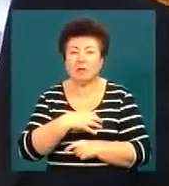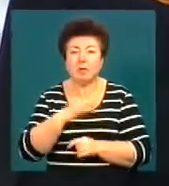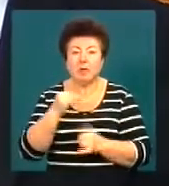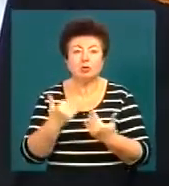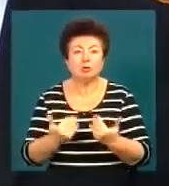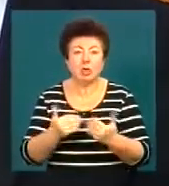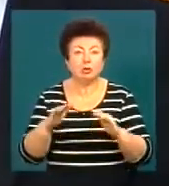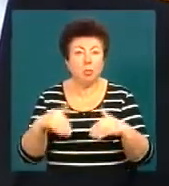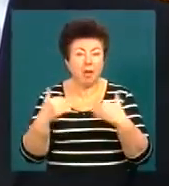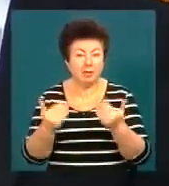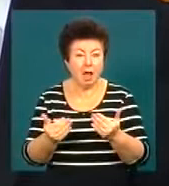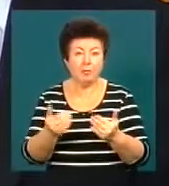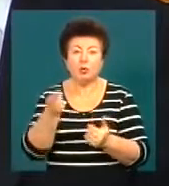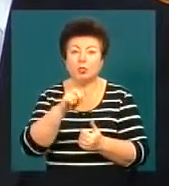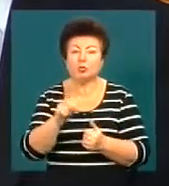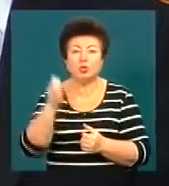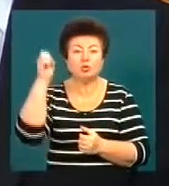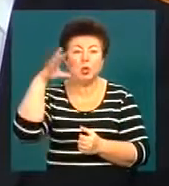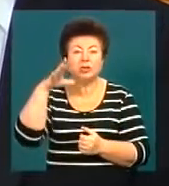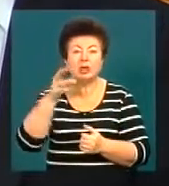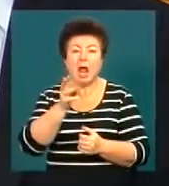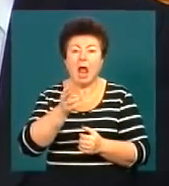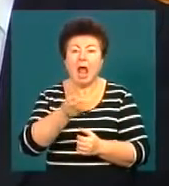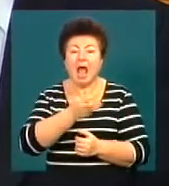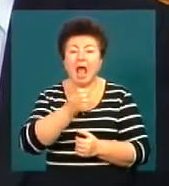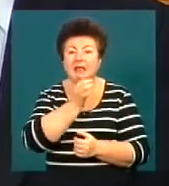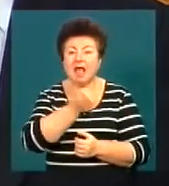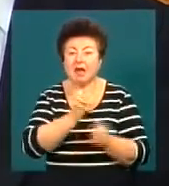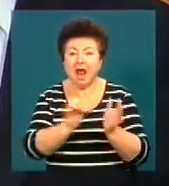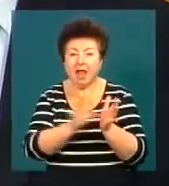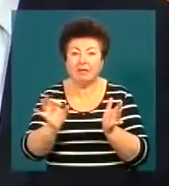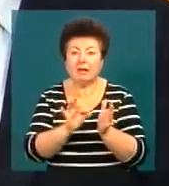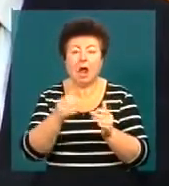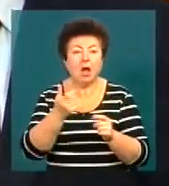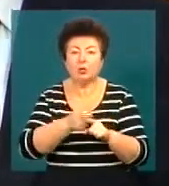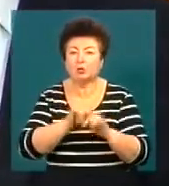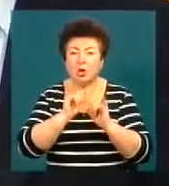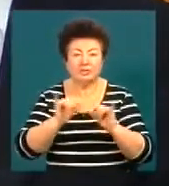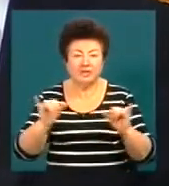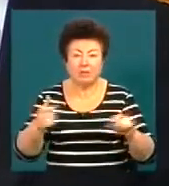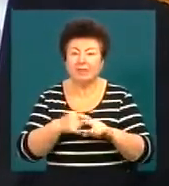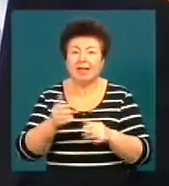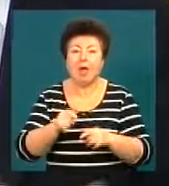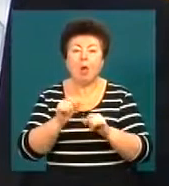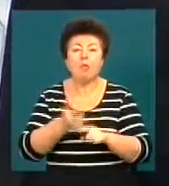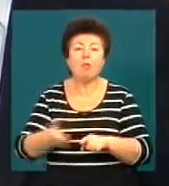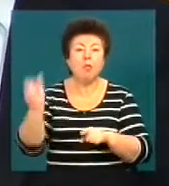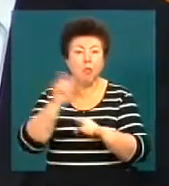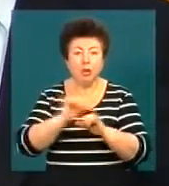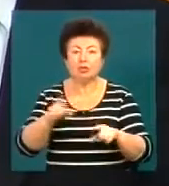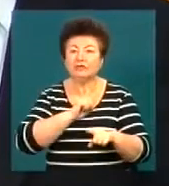на сучасному етапі, тому що сонячна енергетика, вона дуже швидко розвивається. Фактично, сонячна енергетика – це найбільш